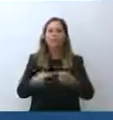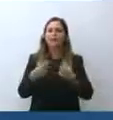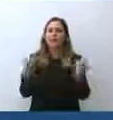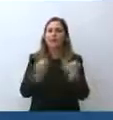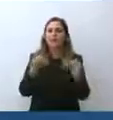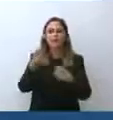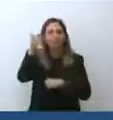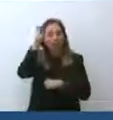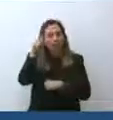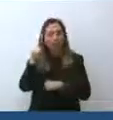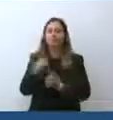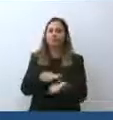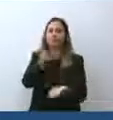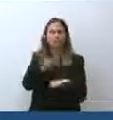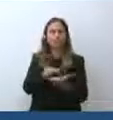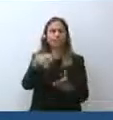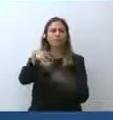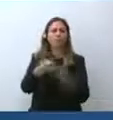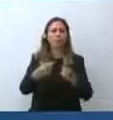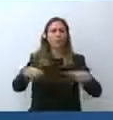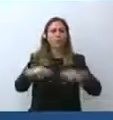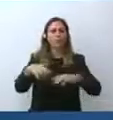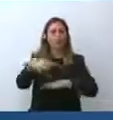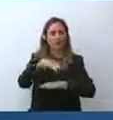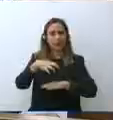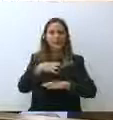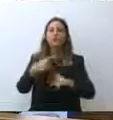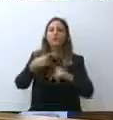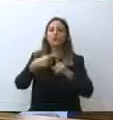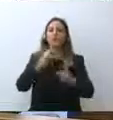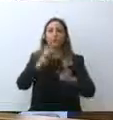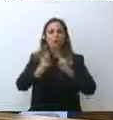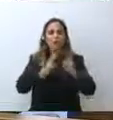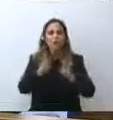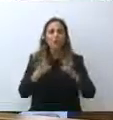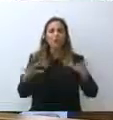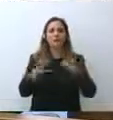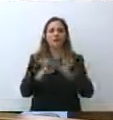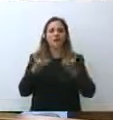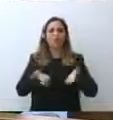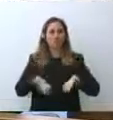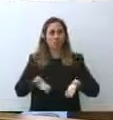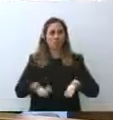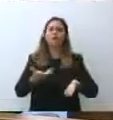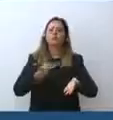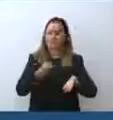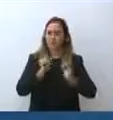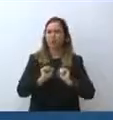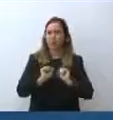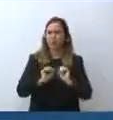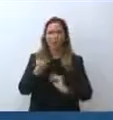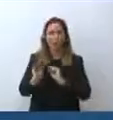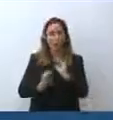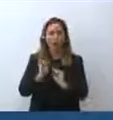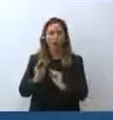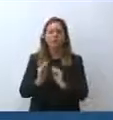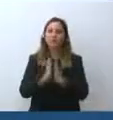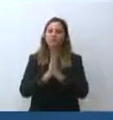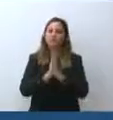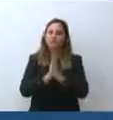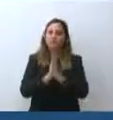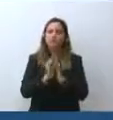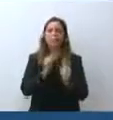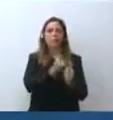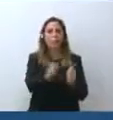approvati in Consiglio dei Ministri. Risponderanno su temi di attualità. Ci sarà spazio per le vostre domande. Vi prego di limitare